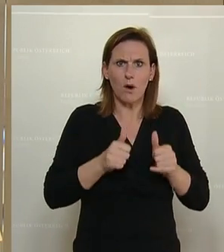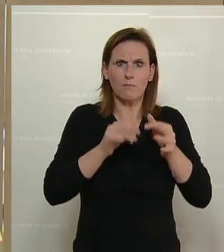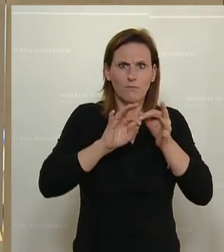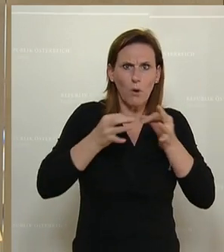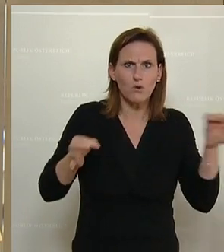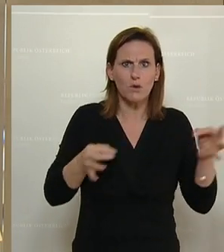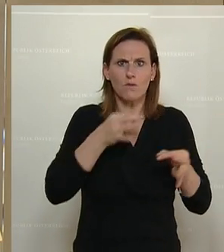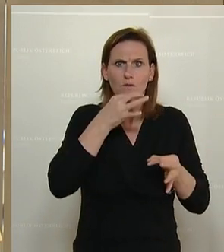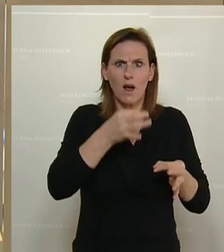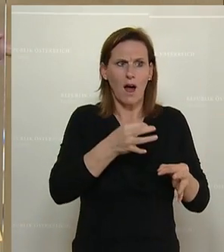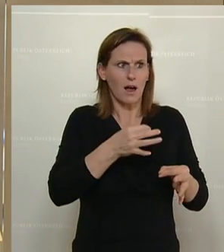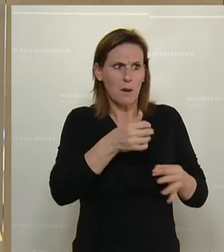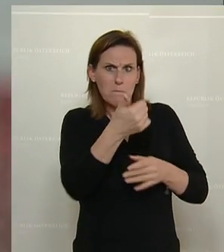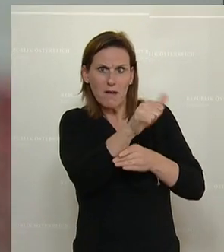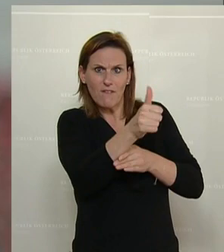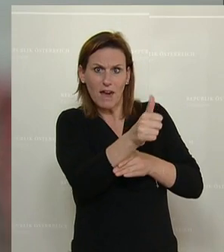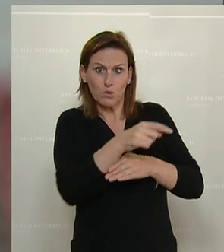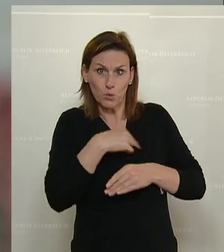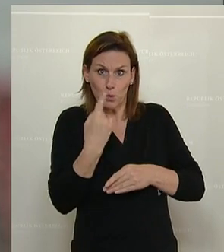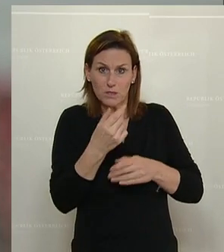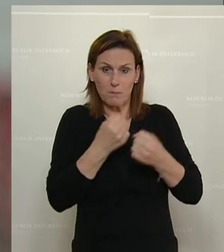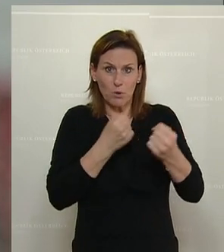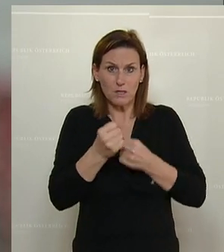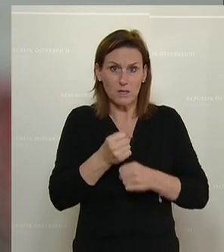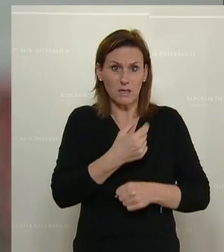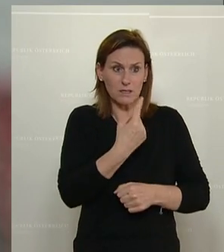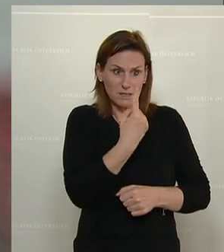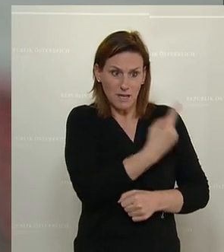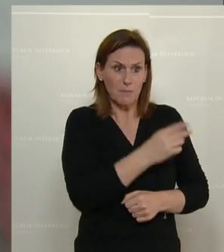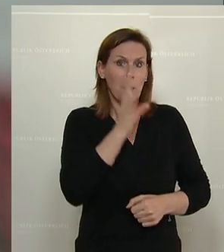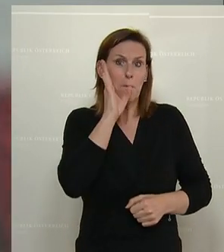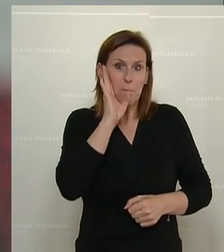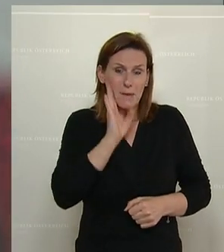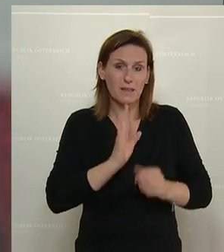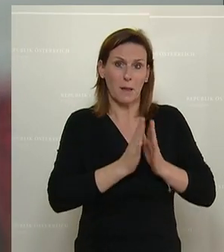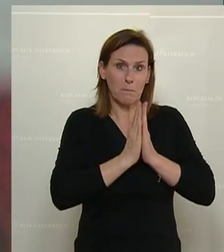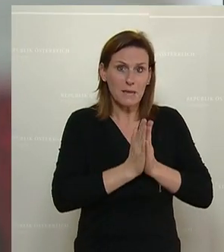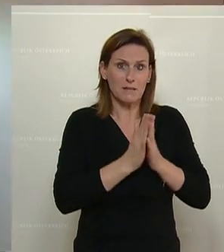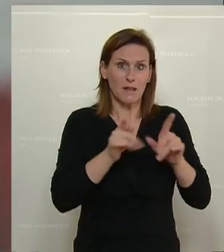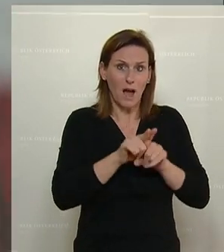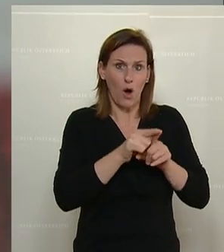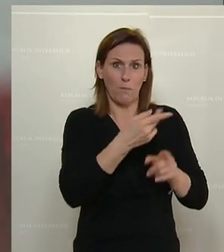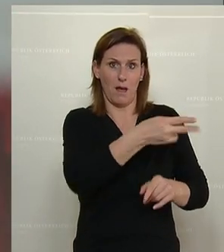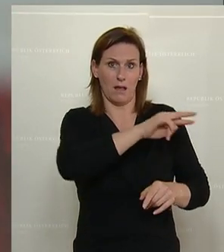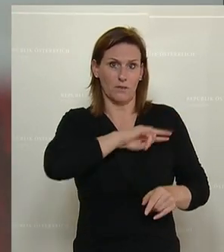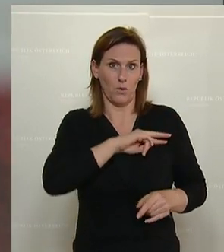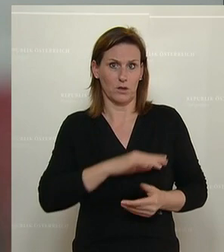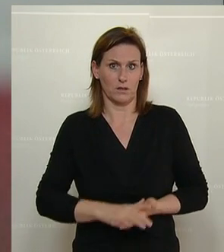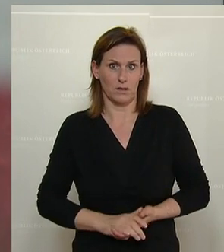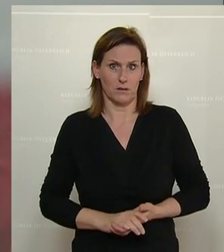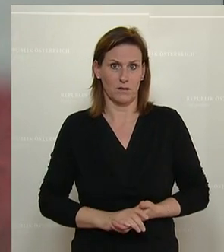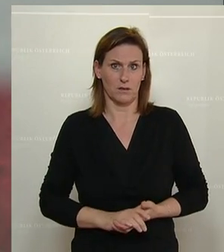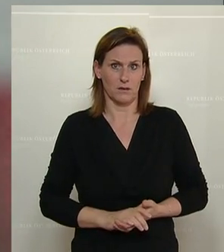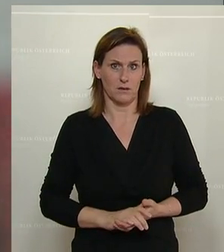Politik zu bewerten. Sie haben uns bitte, ich betone das bitte, zu antworten, bisher war dieses Bitte